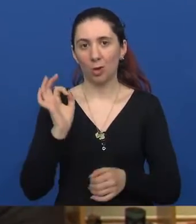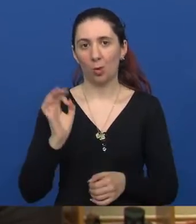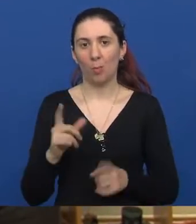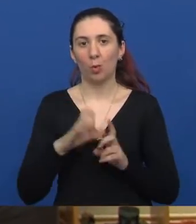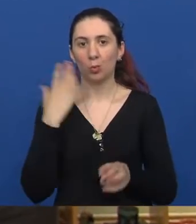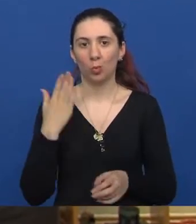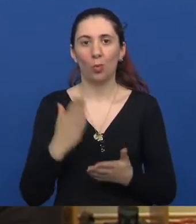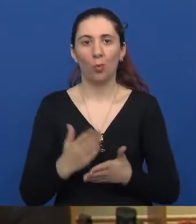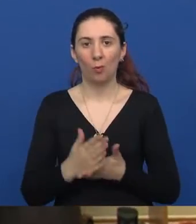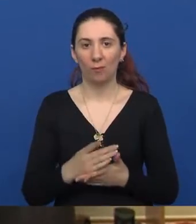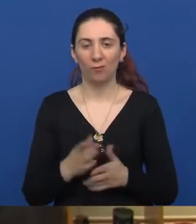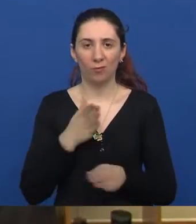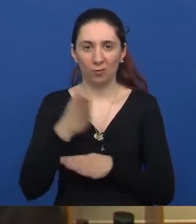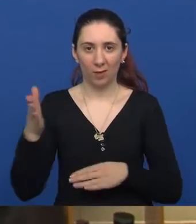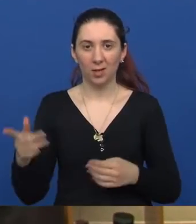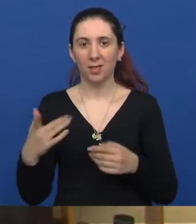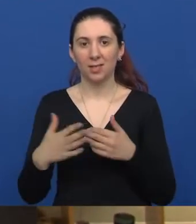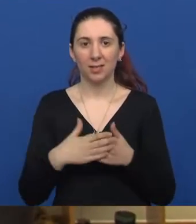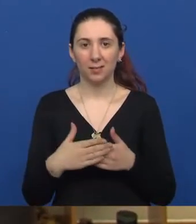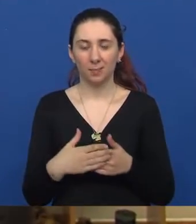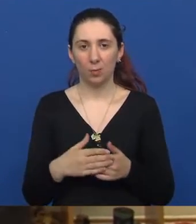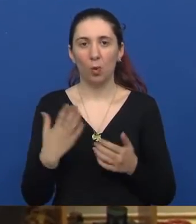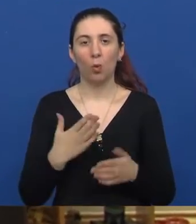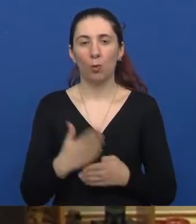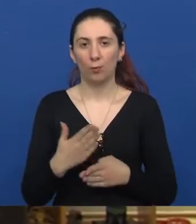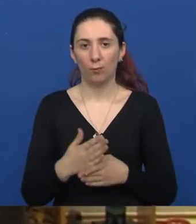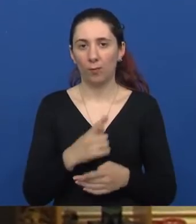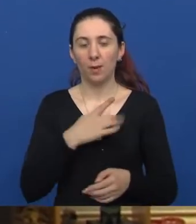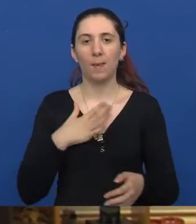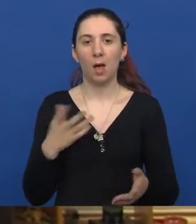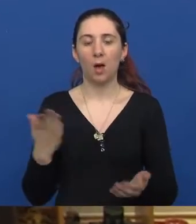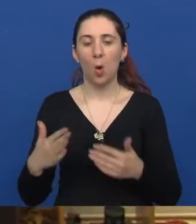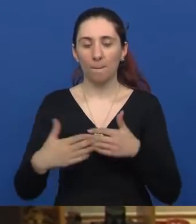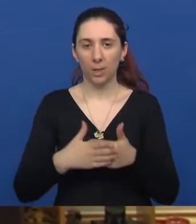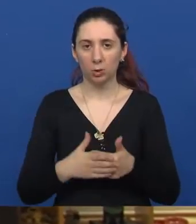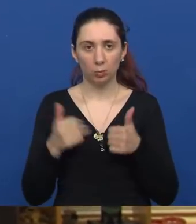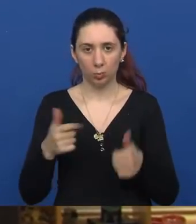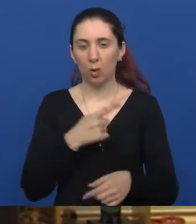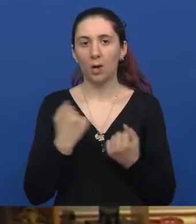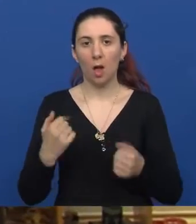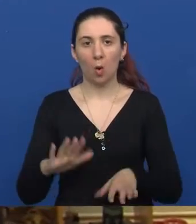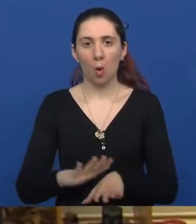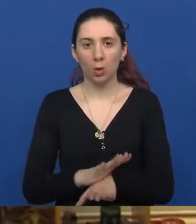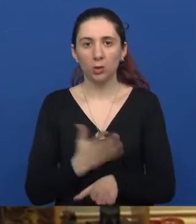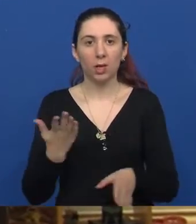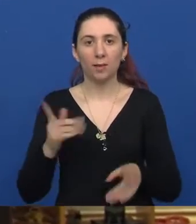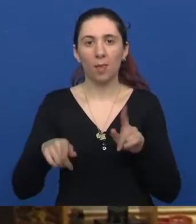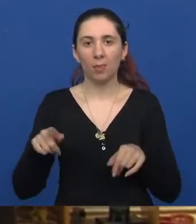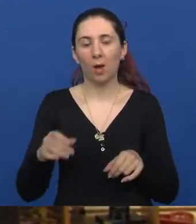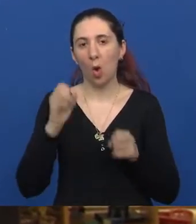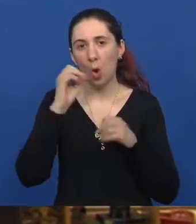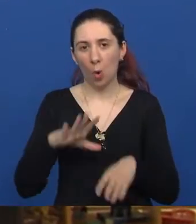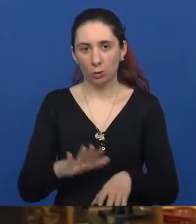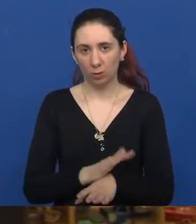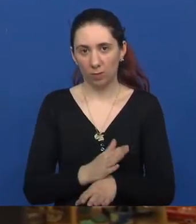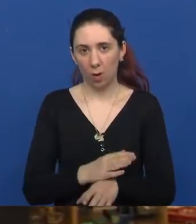nekako svakom ide, simpatične strane, pristupio je fantastičan, osjeti kad je neko malo lošije